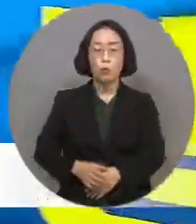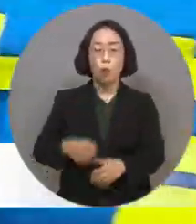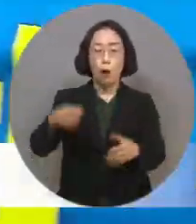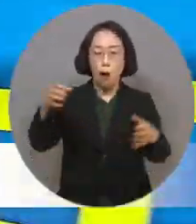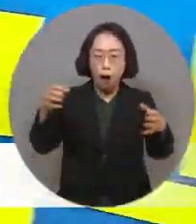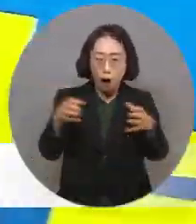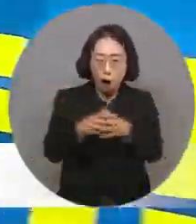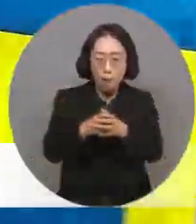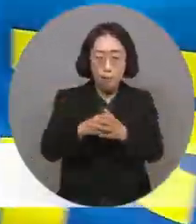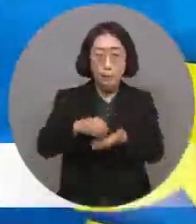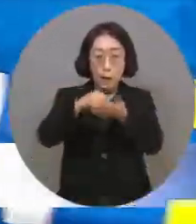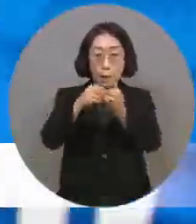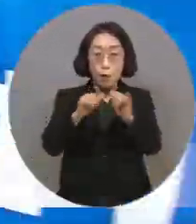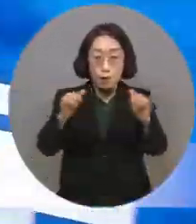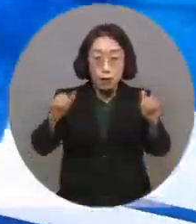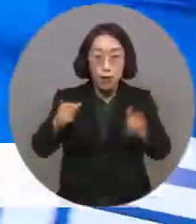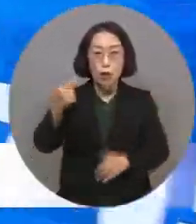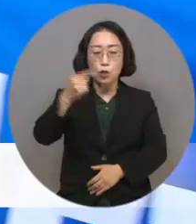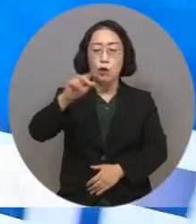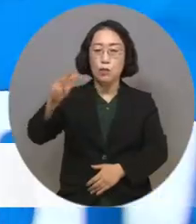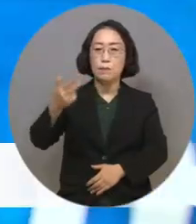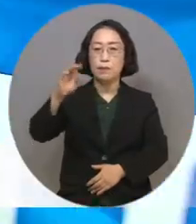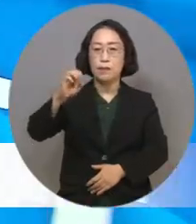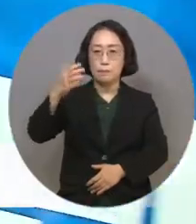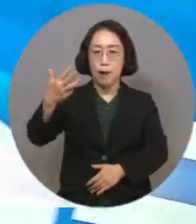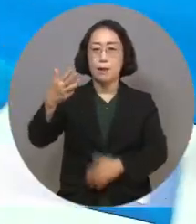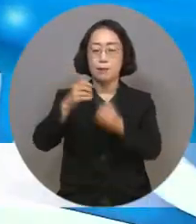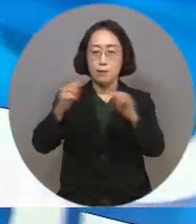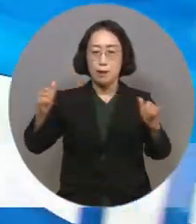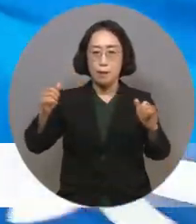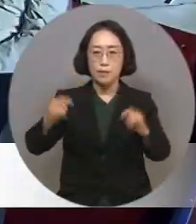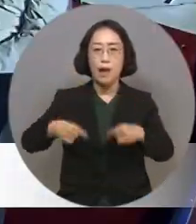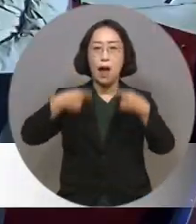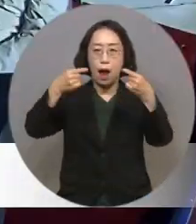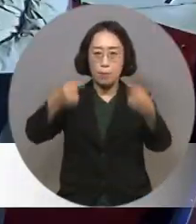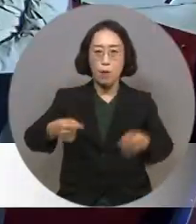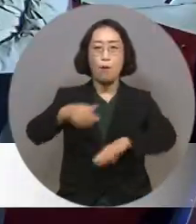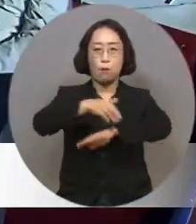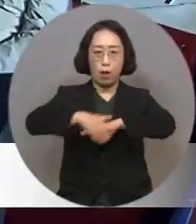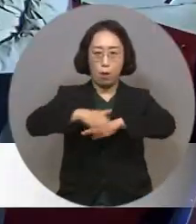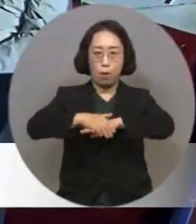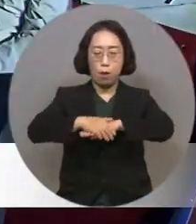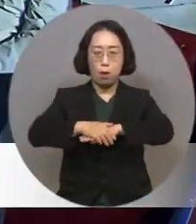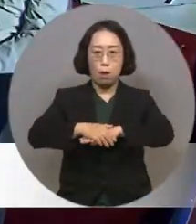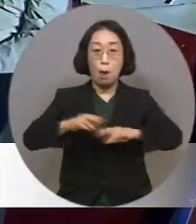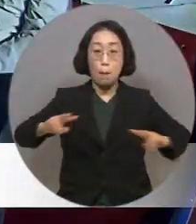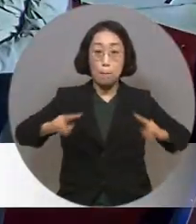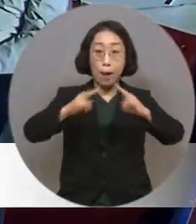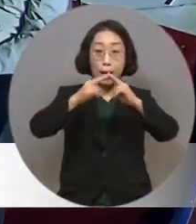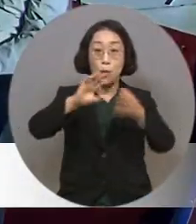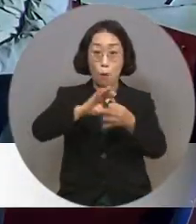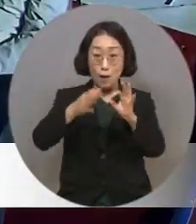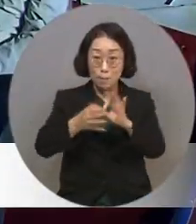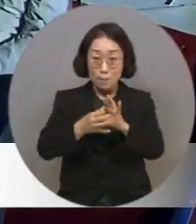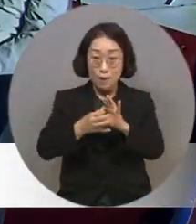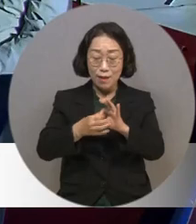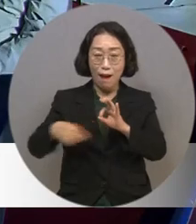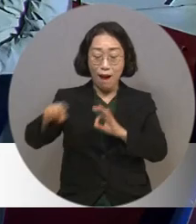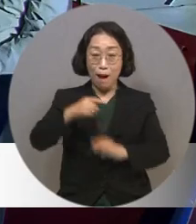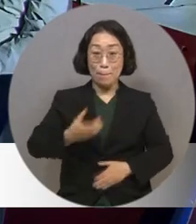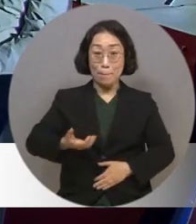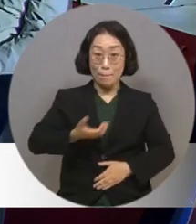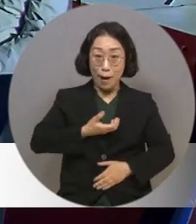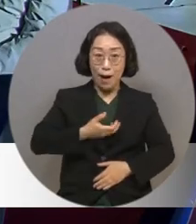618명을 포함한 1,748명이 참가합니다. 파리올림픽의 영웅 순천시청